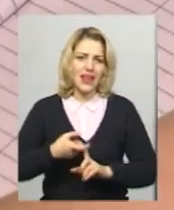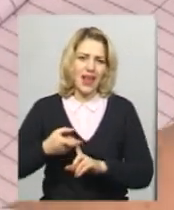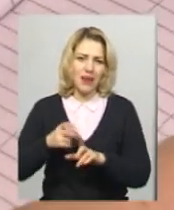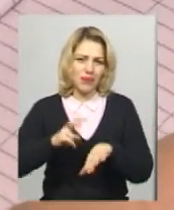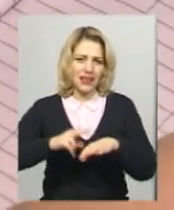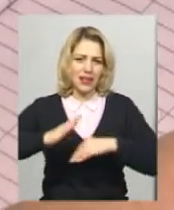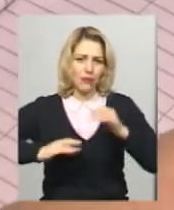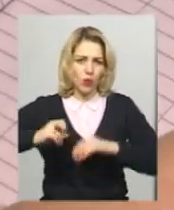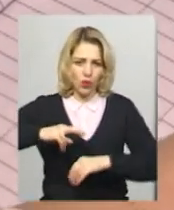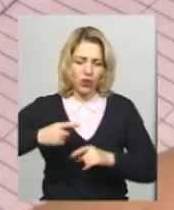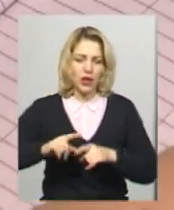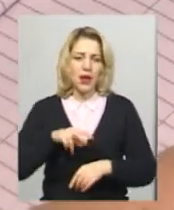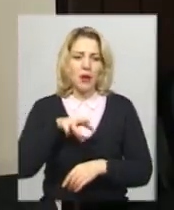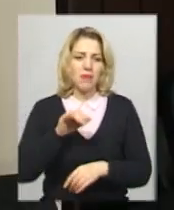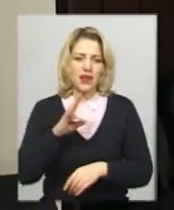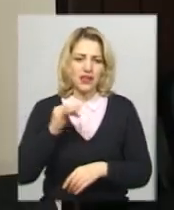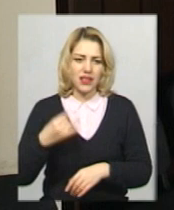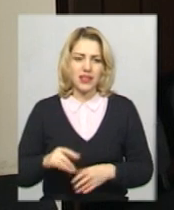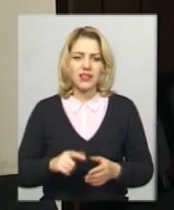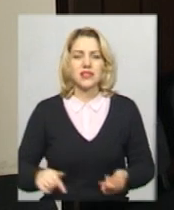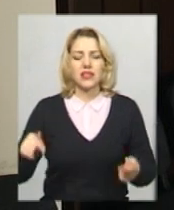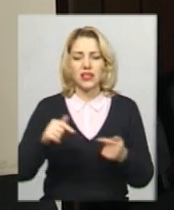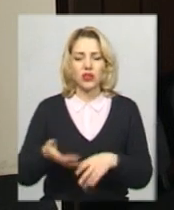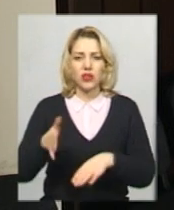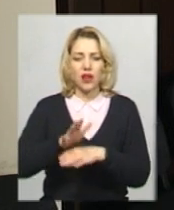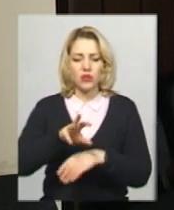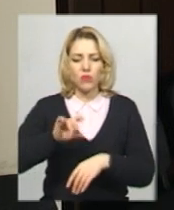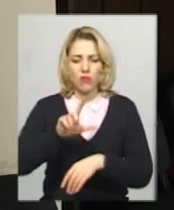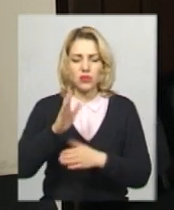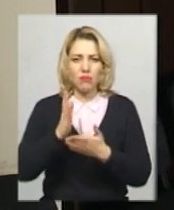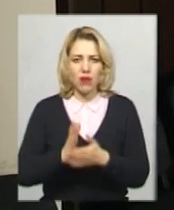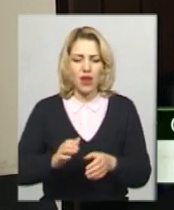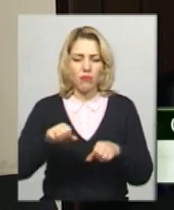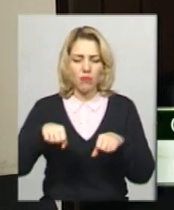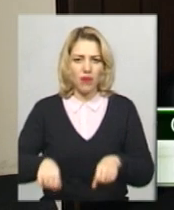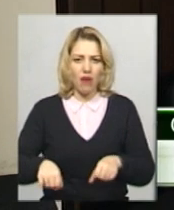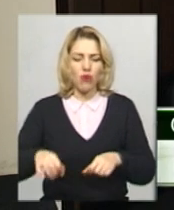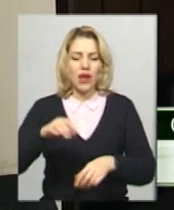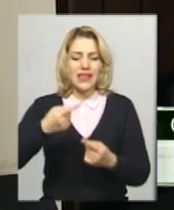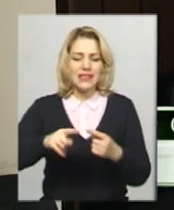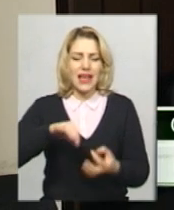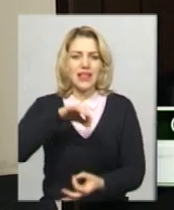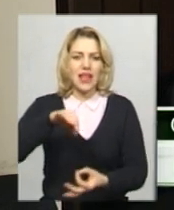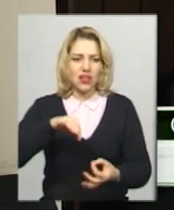держадміністрації Олександр Мирник. Згідно наказу МОЗ, ми маємо право цей надлишок використовувати